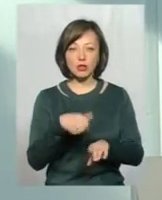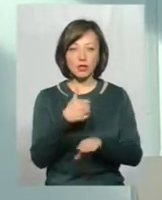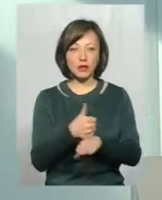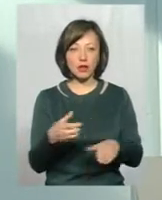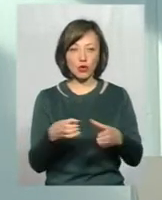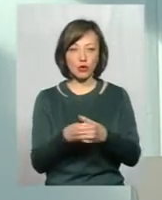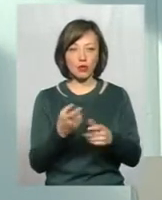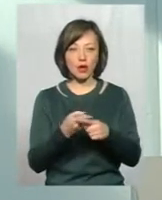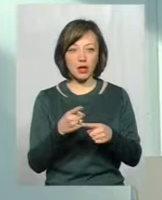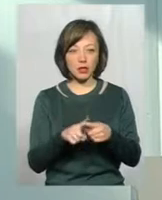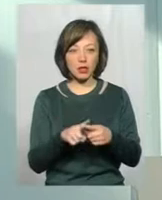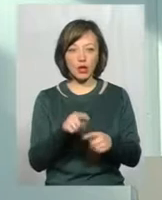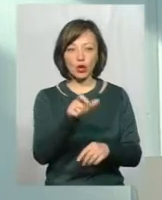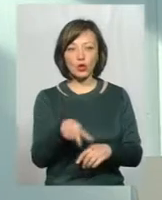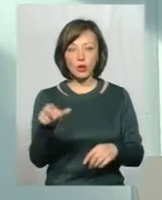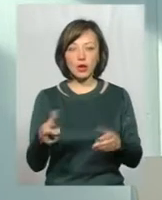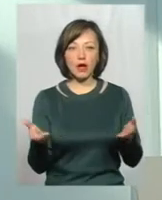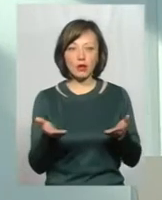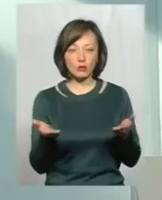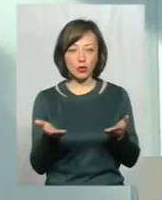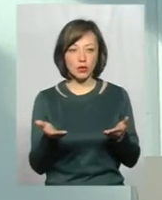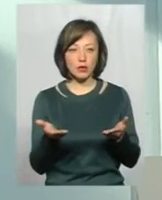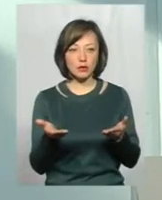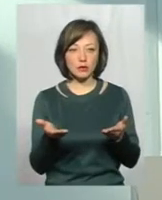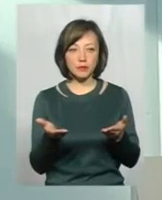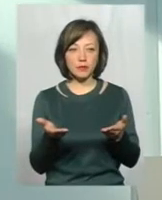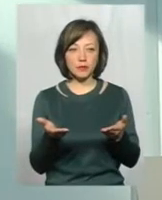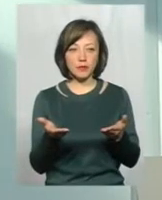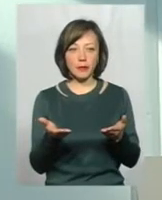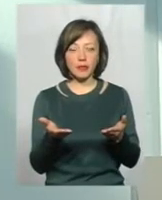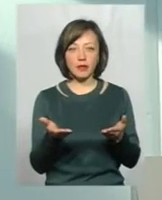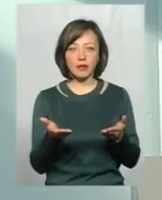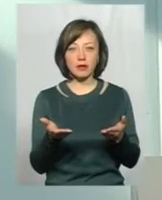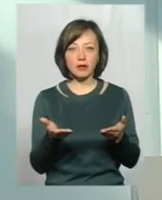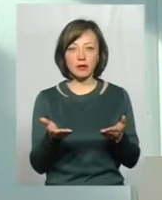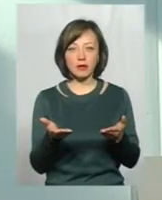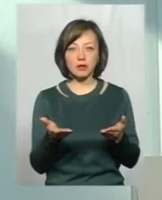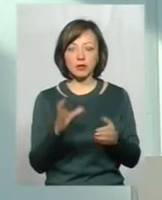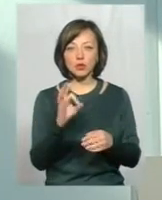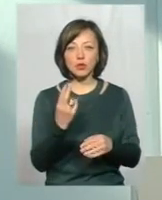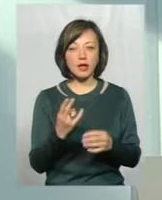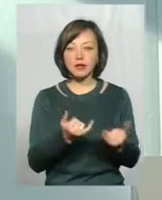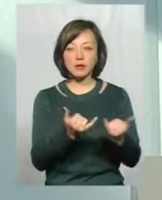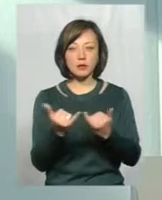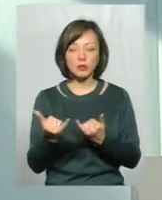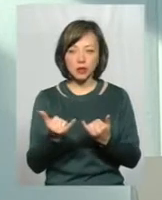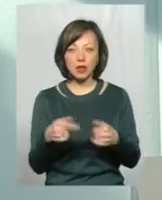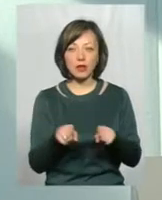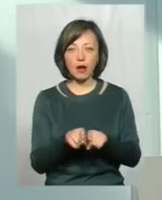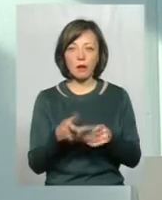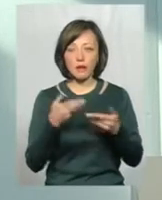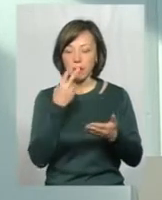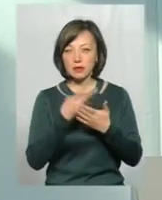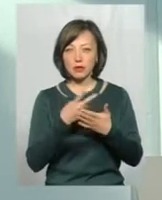група – це люди, які не на грани бідності, а соціально необезпечені, а так як ми